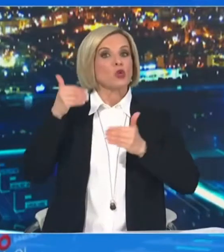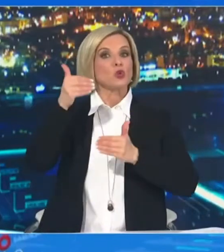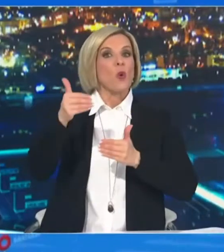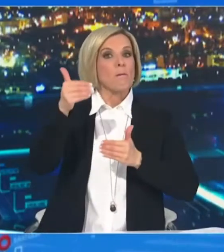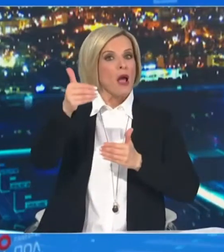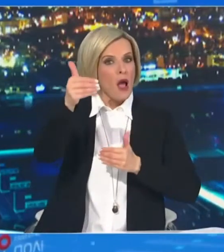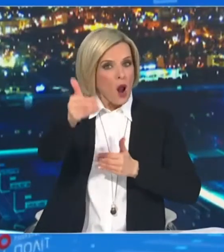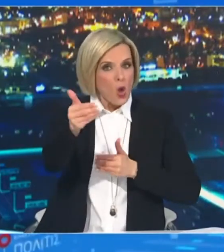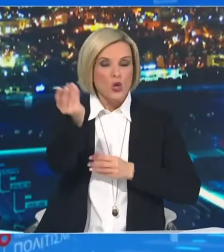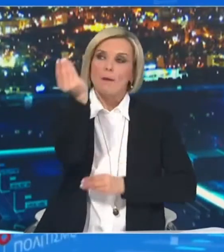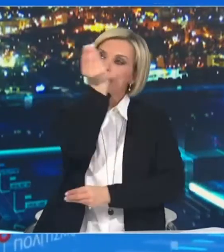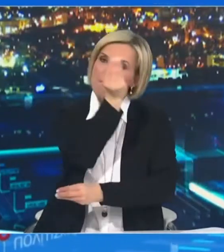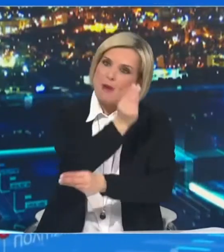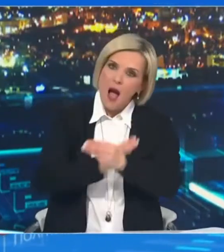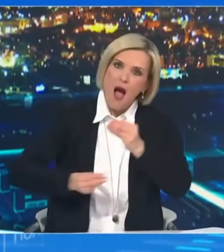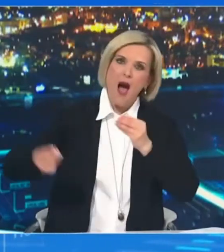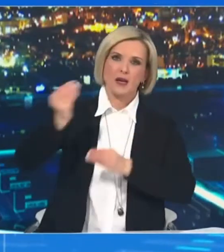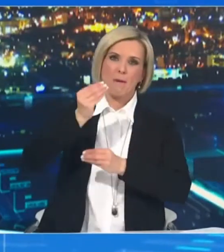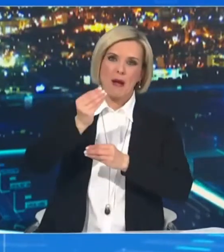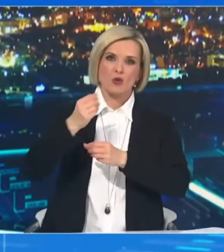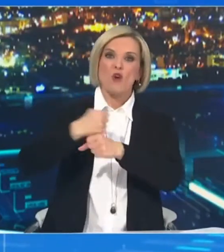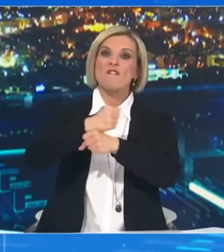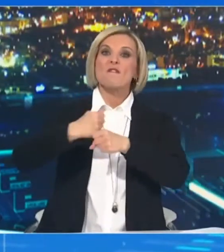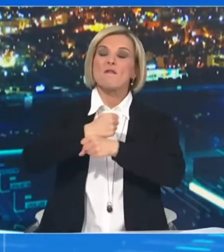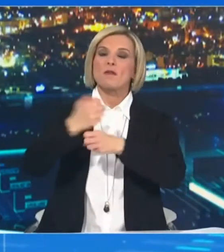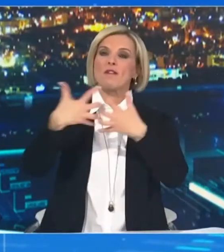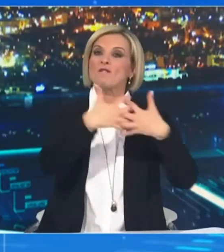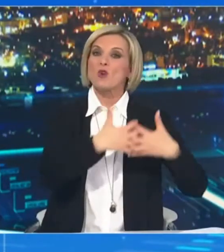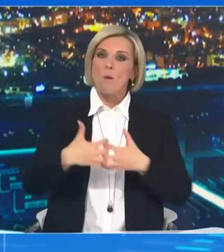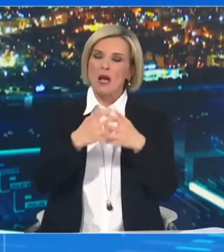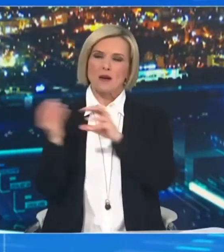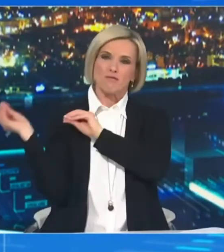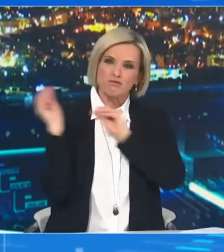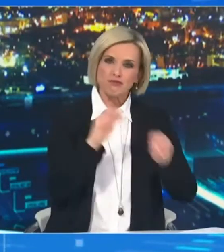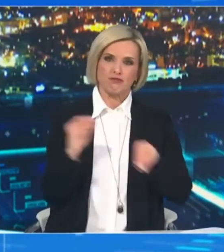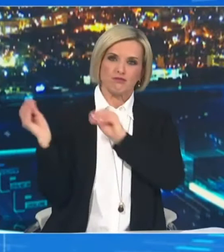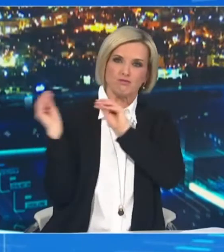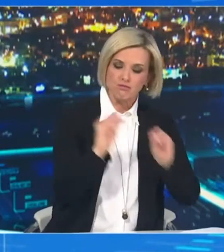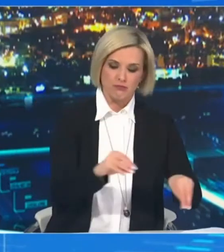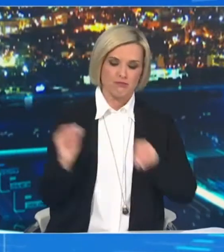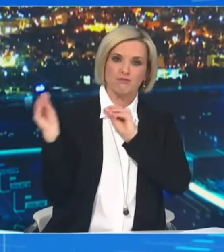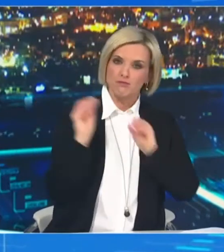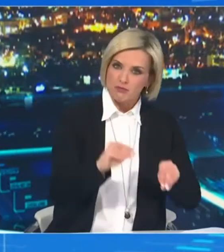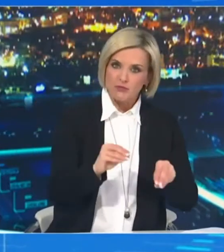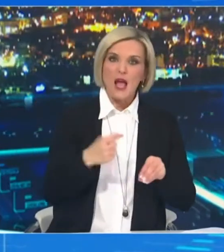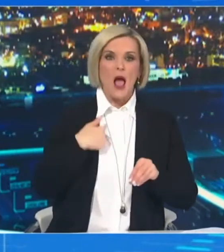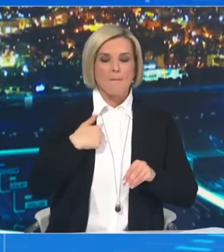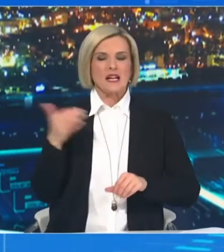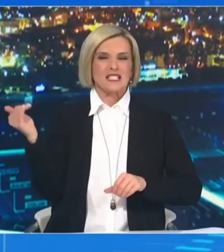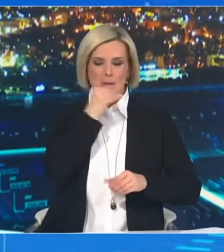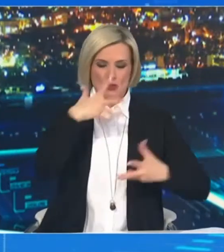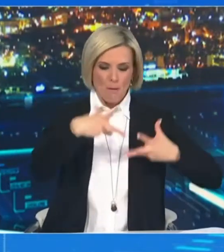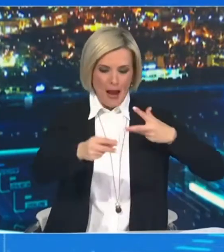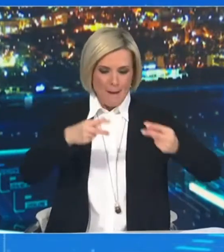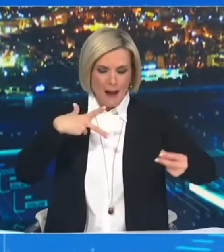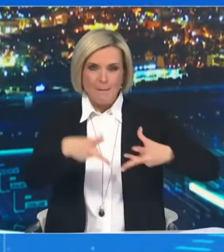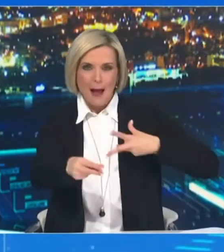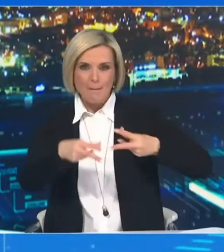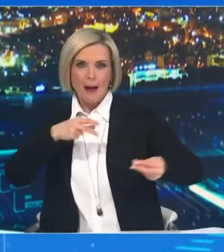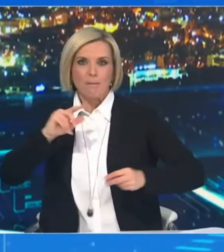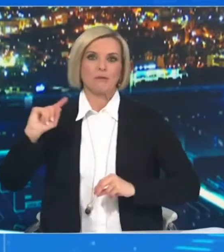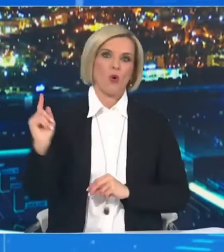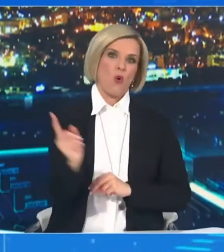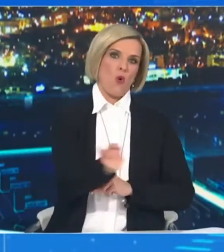η ταξινόμηση που θα ακούσετε ανανοσήματα για τον εμβολιασμό